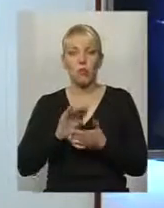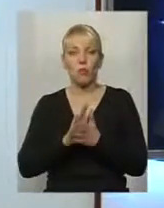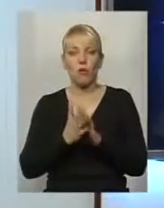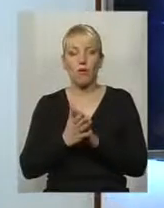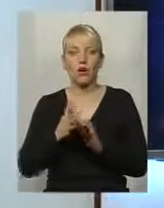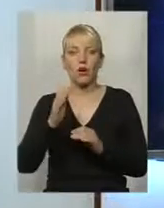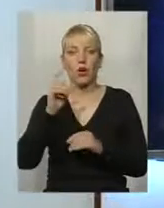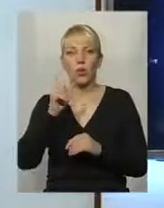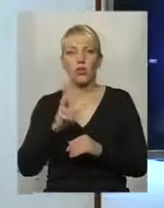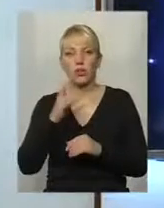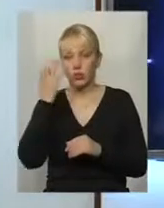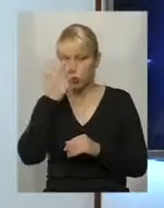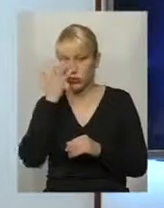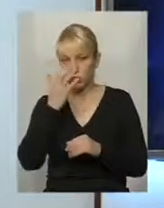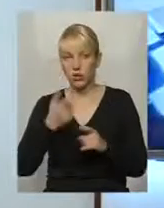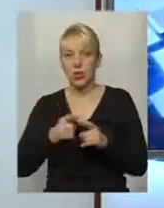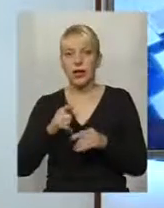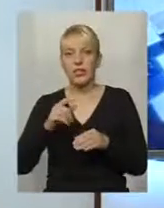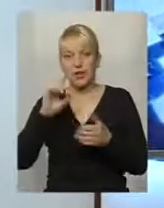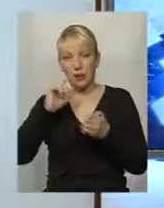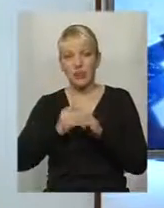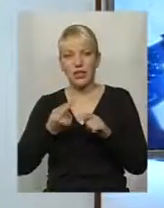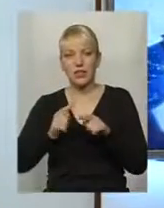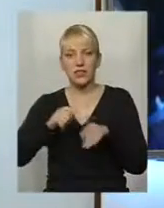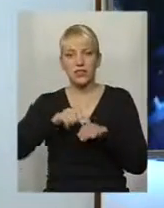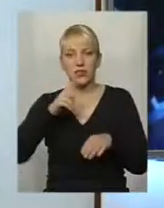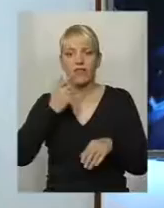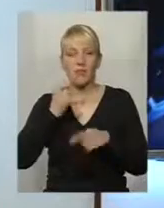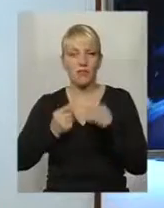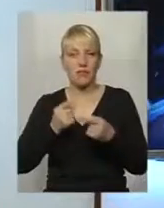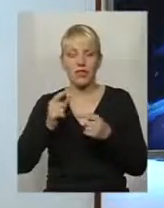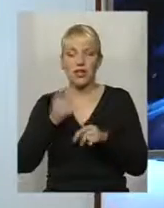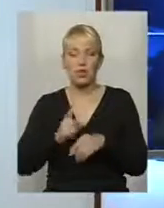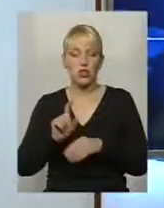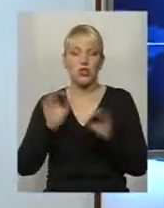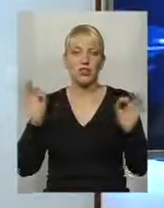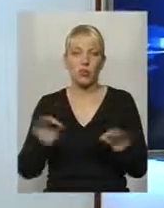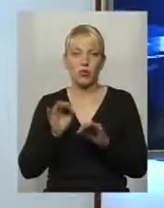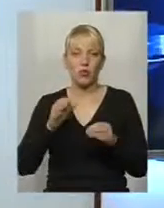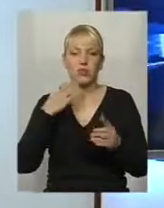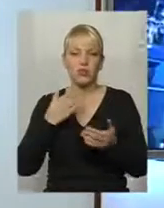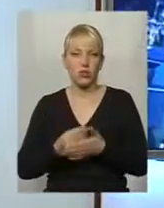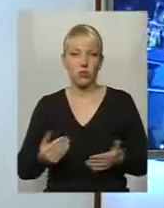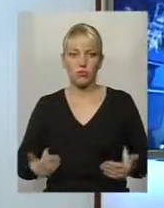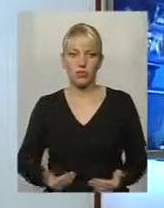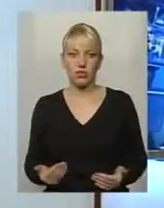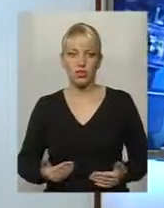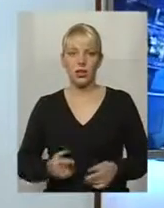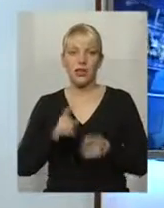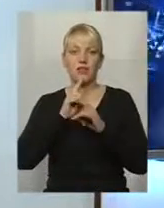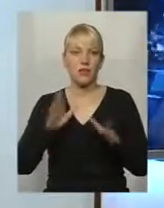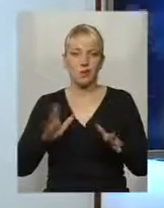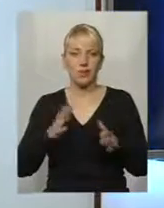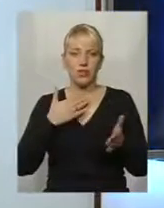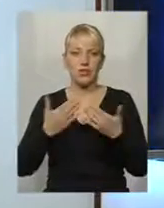людини, яка слабо зора, запам'ятає це відчуття назавжди, і більше ніколи в своєму житті не буде